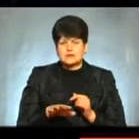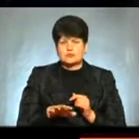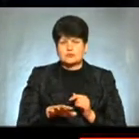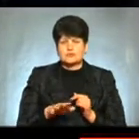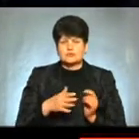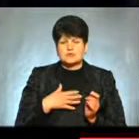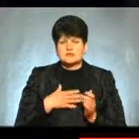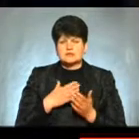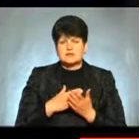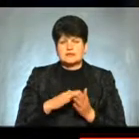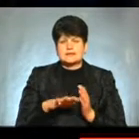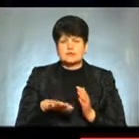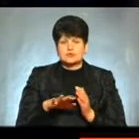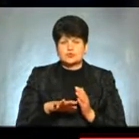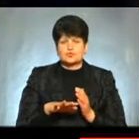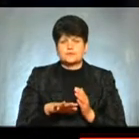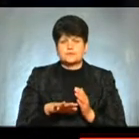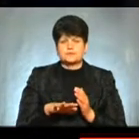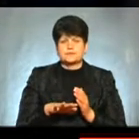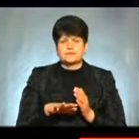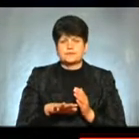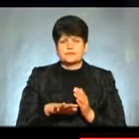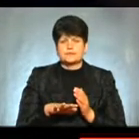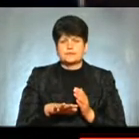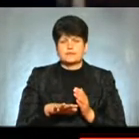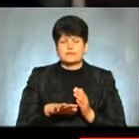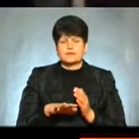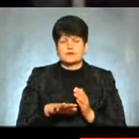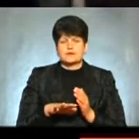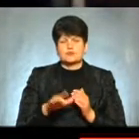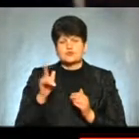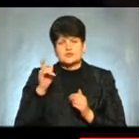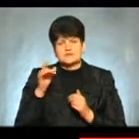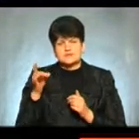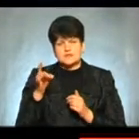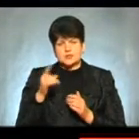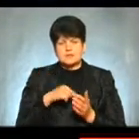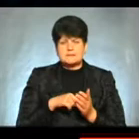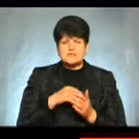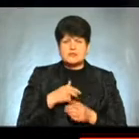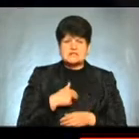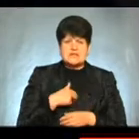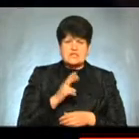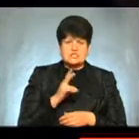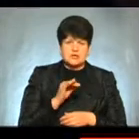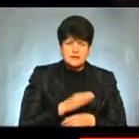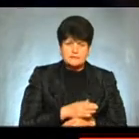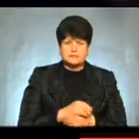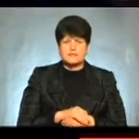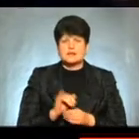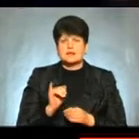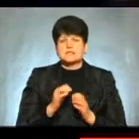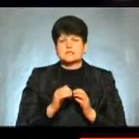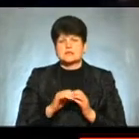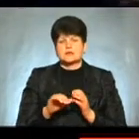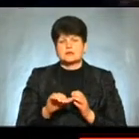є територією підвищеною ліологічного контролю Це 7 сіл Черківського району і місто Заліщики І серед